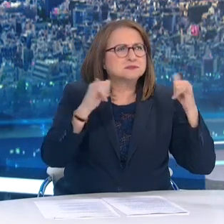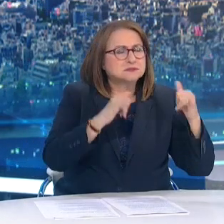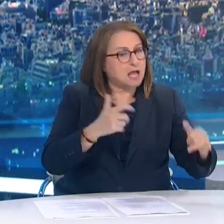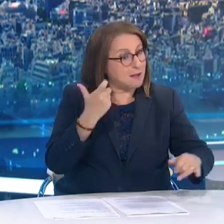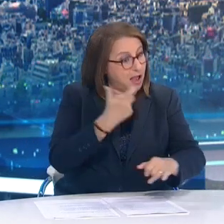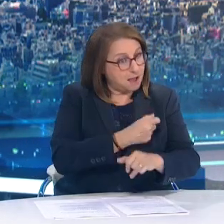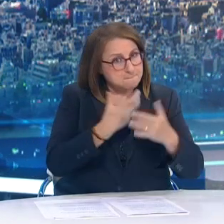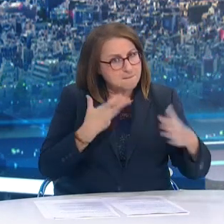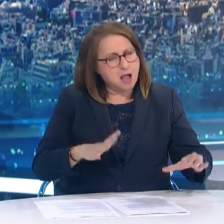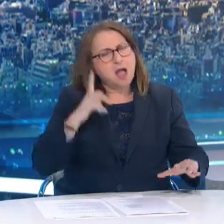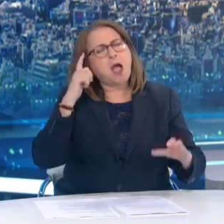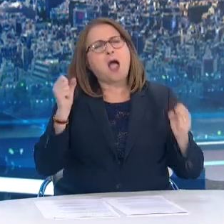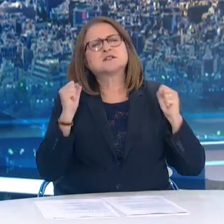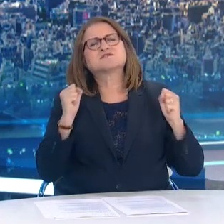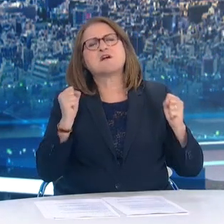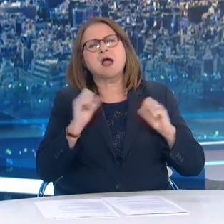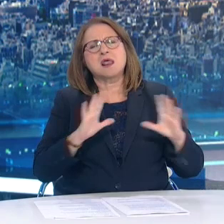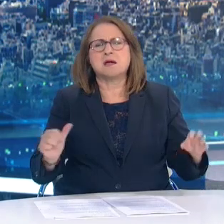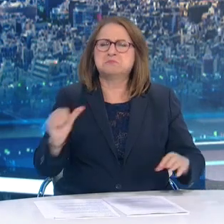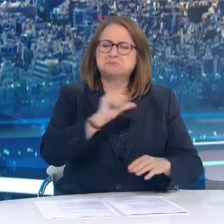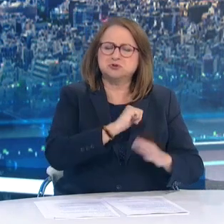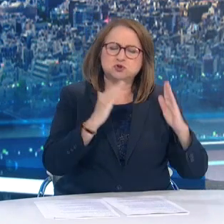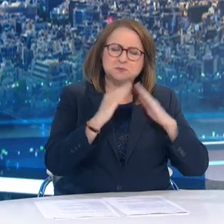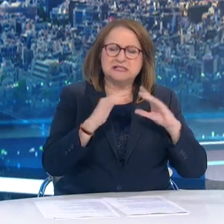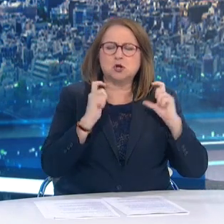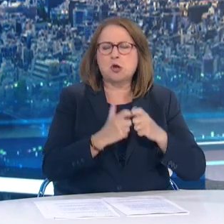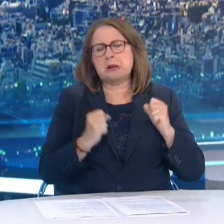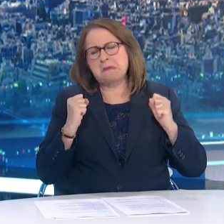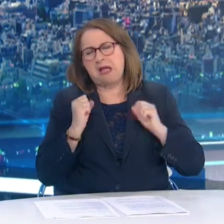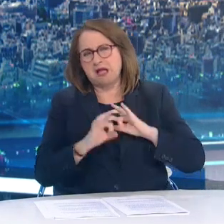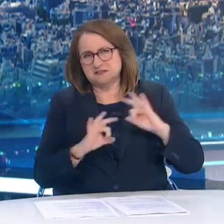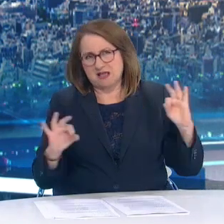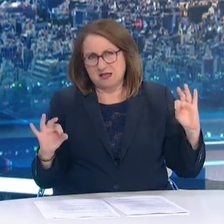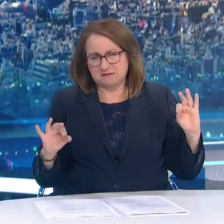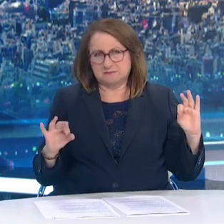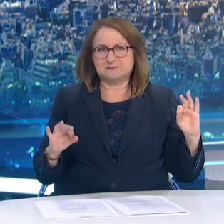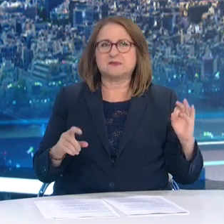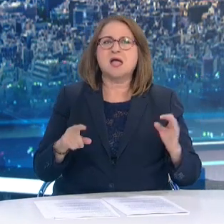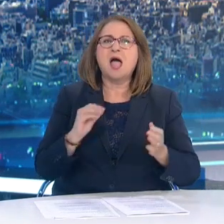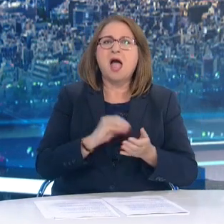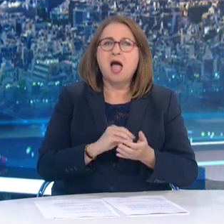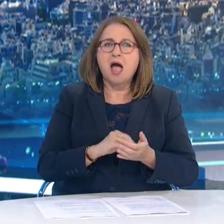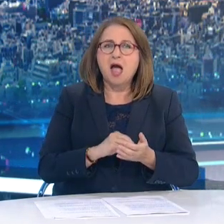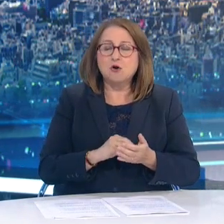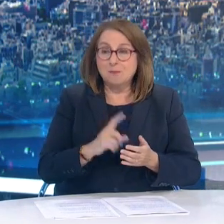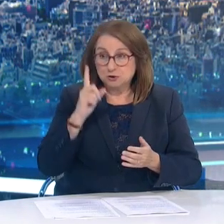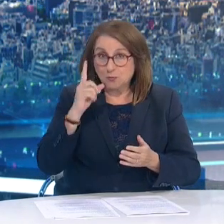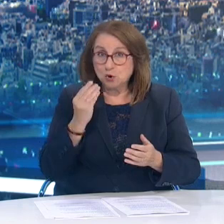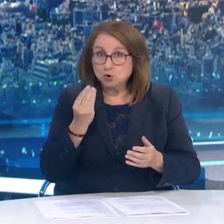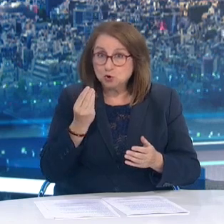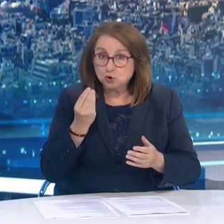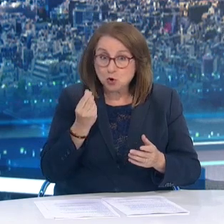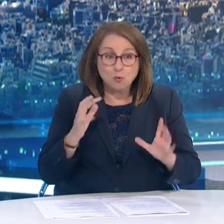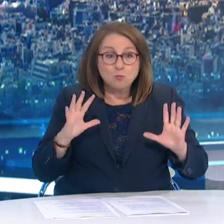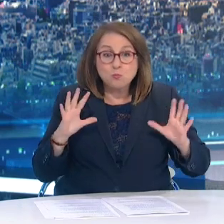Μόνη λύση για τον περιορισμό της νέας άφηξης των κρουσμάτων αλλά και για την αποφυγή εμφάνισης νέων μεταλλάξεων είναι να εμποδίσουμε τον ιό